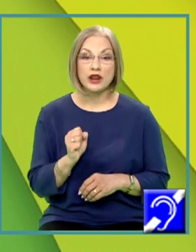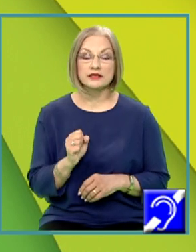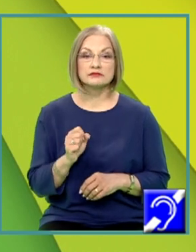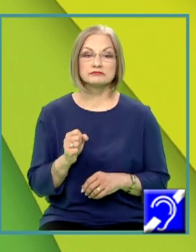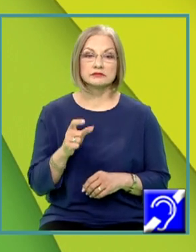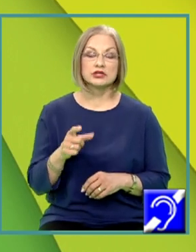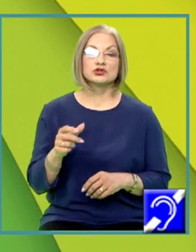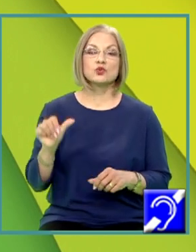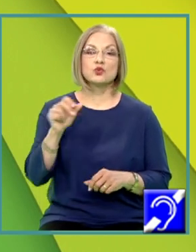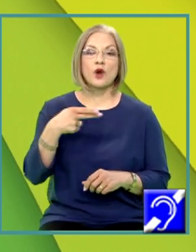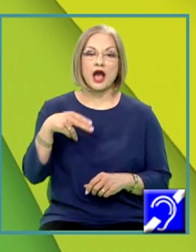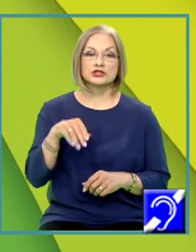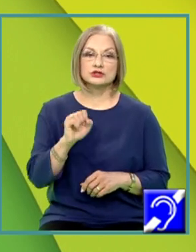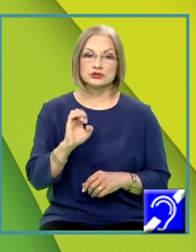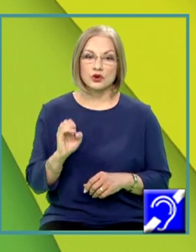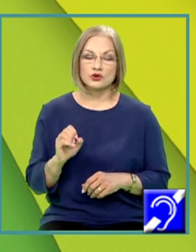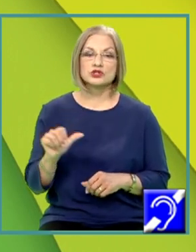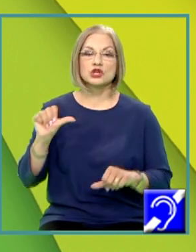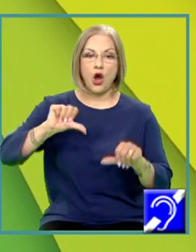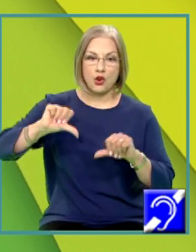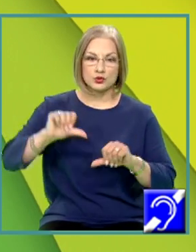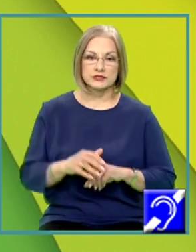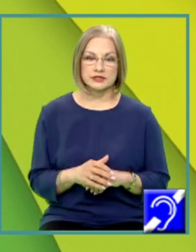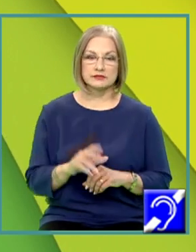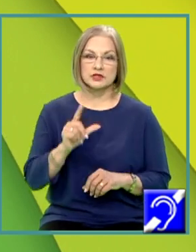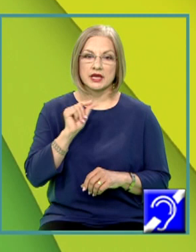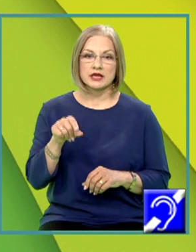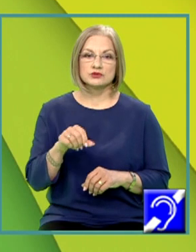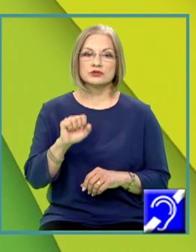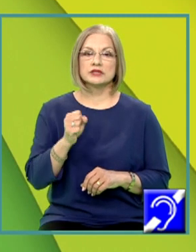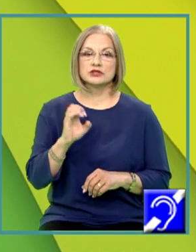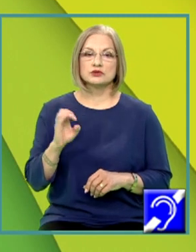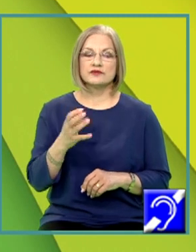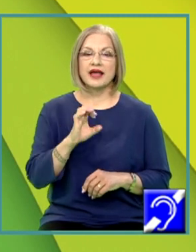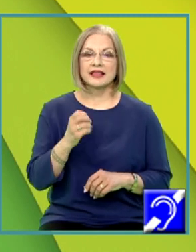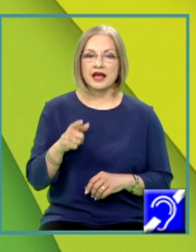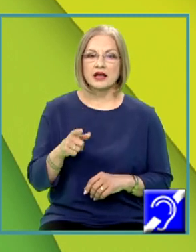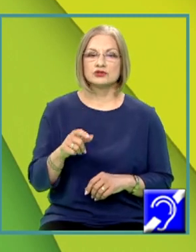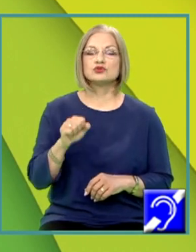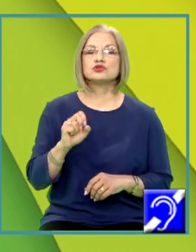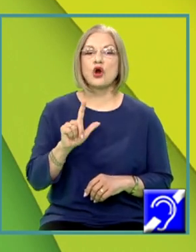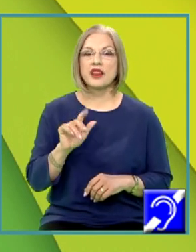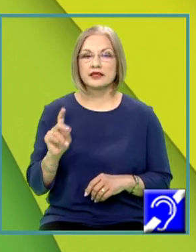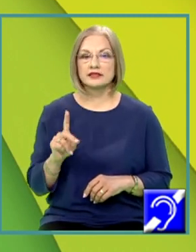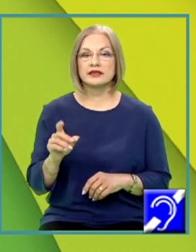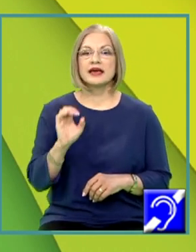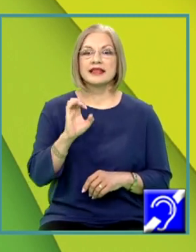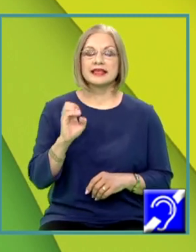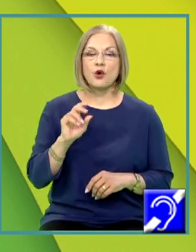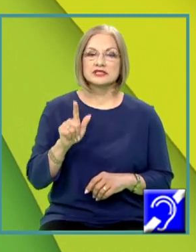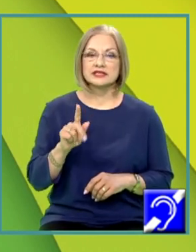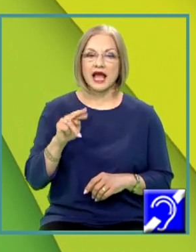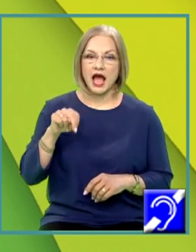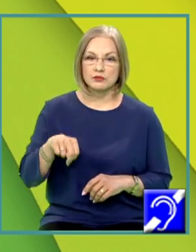acidul sulfuric, adică soluție, când rezultă sulfat de calciu solid, dioxid de carbon